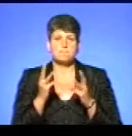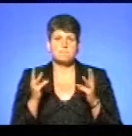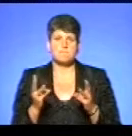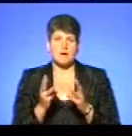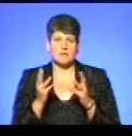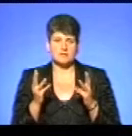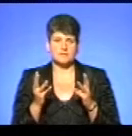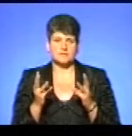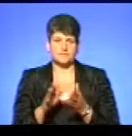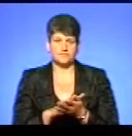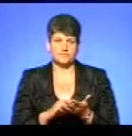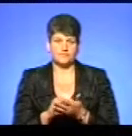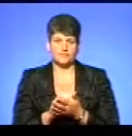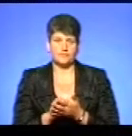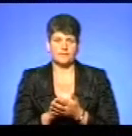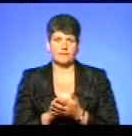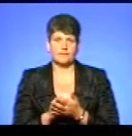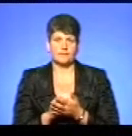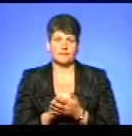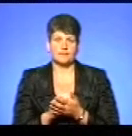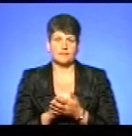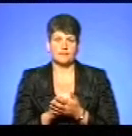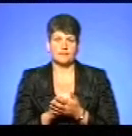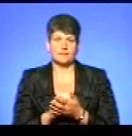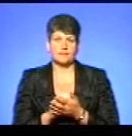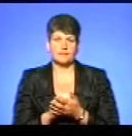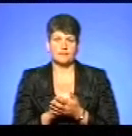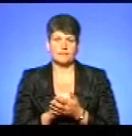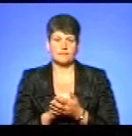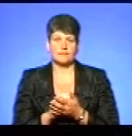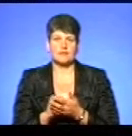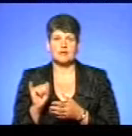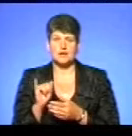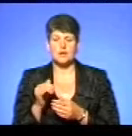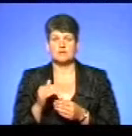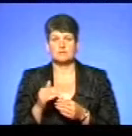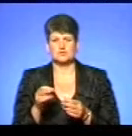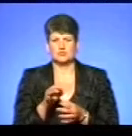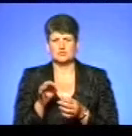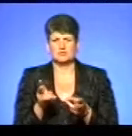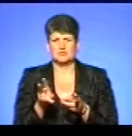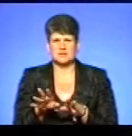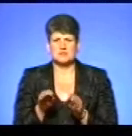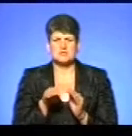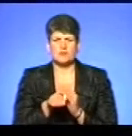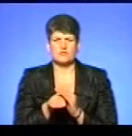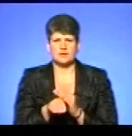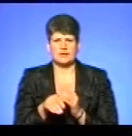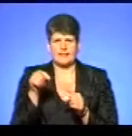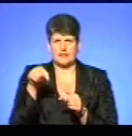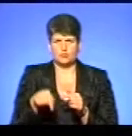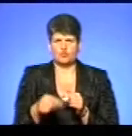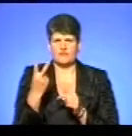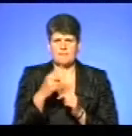утилізовані, правильніше сказати, методом спалювання. І останки, перегріли останки, захоронення, глимду 2 метри.